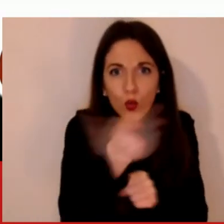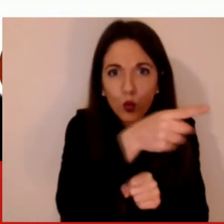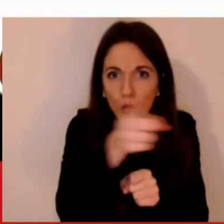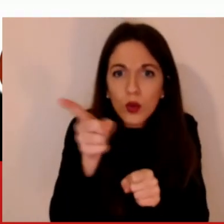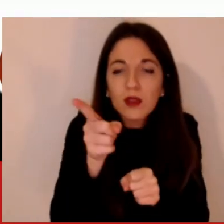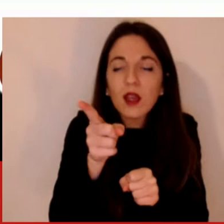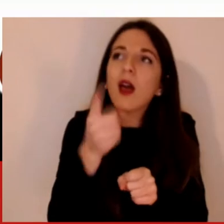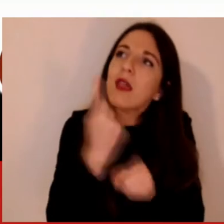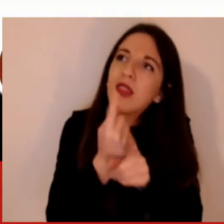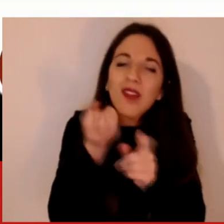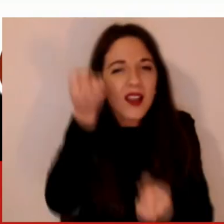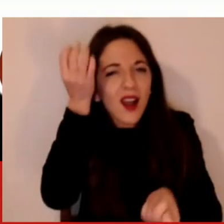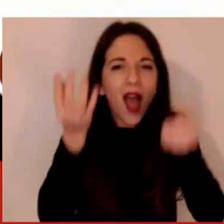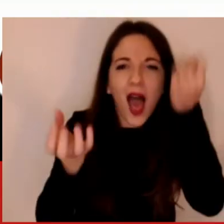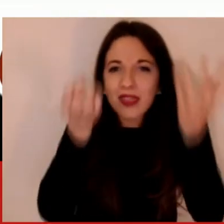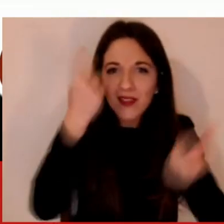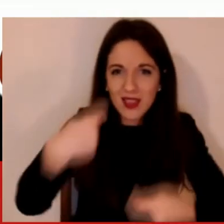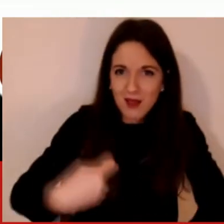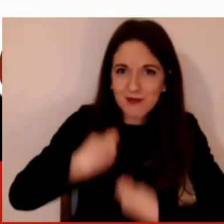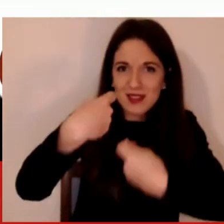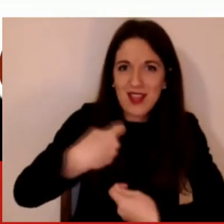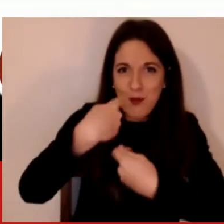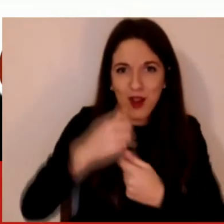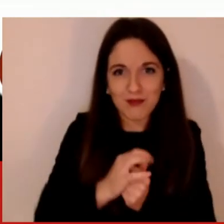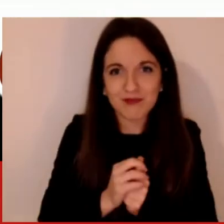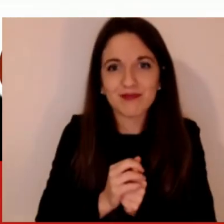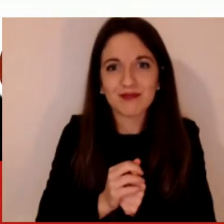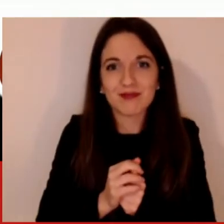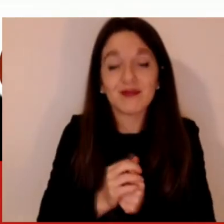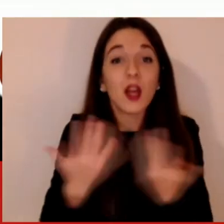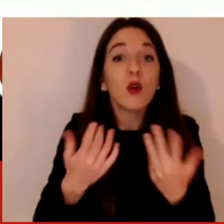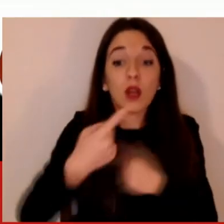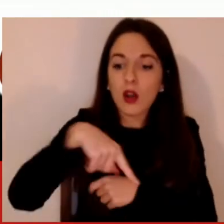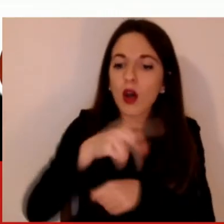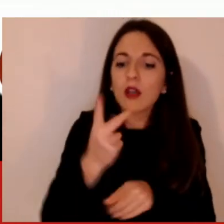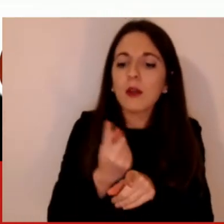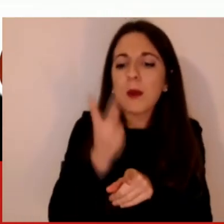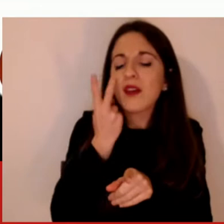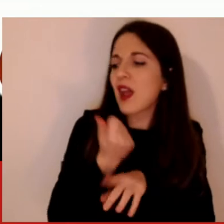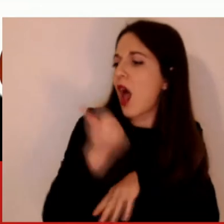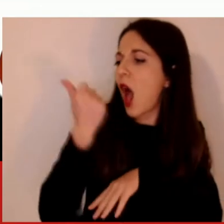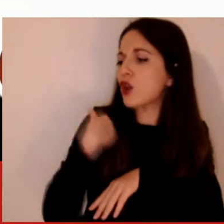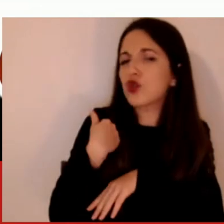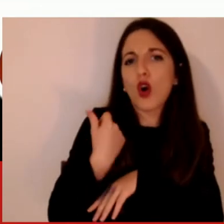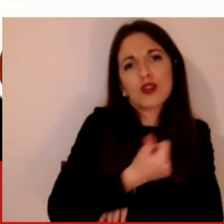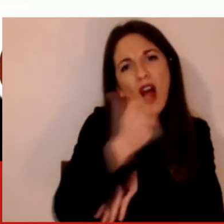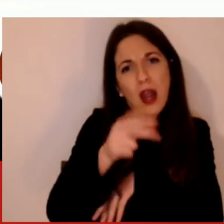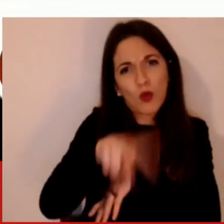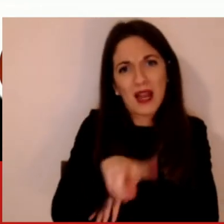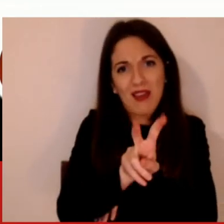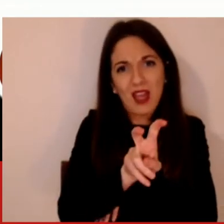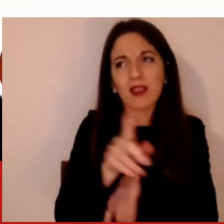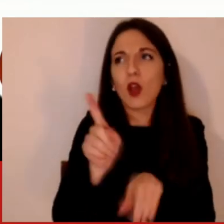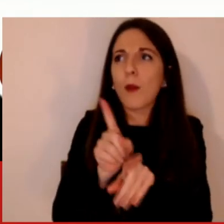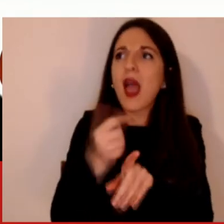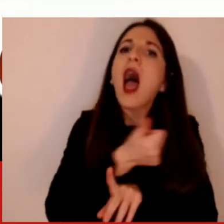Ecco, lo spirito è quello di fare tesoro di un anno difficile, il 21 non sarà, come abbiamo già